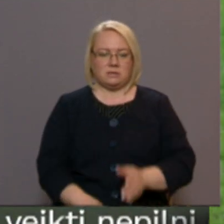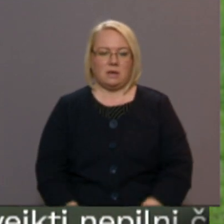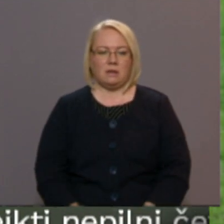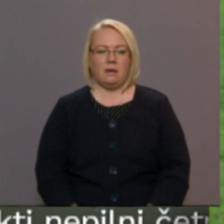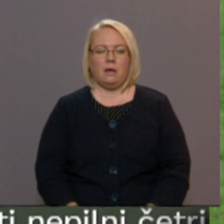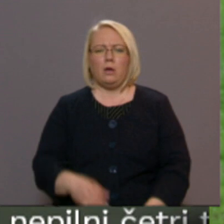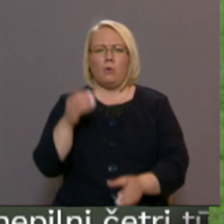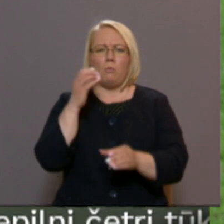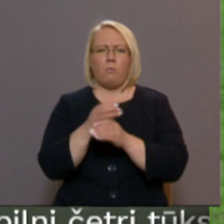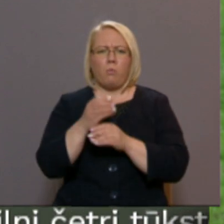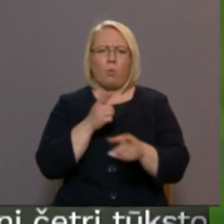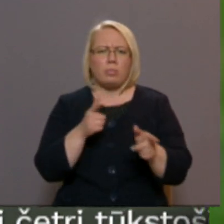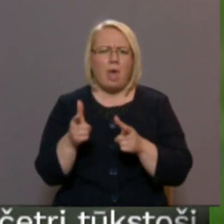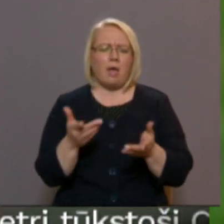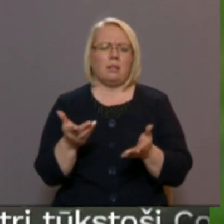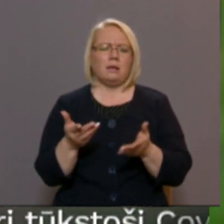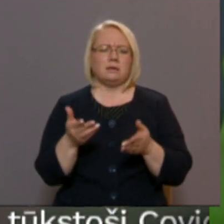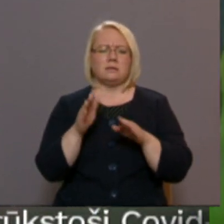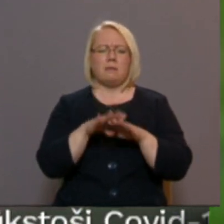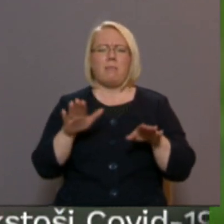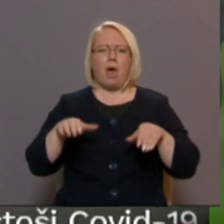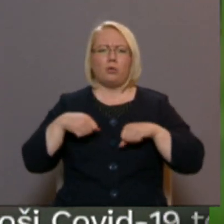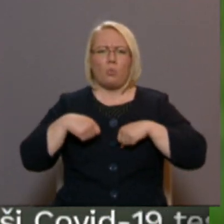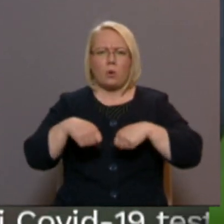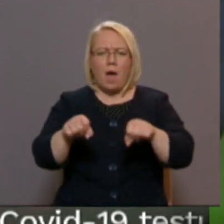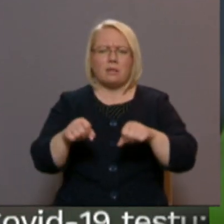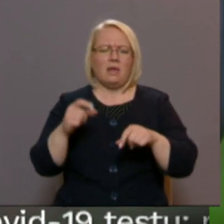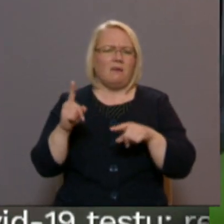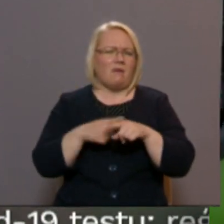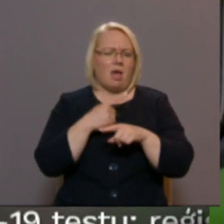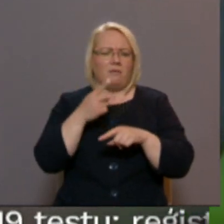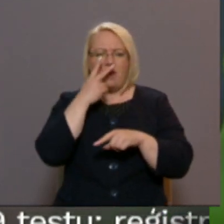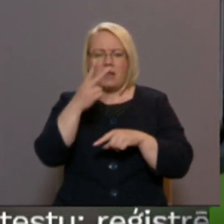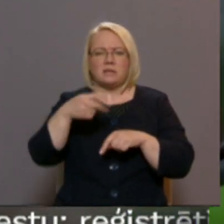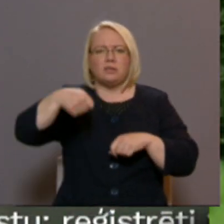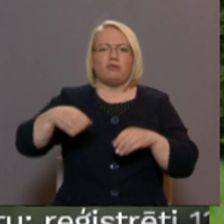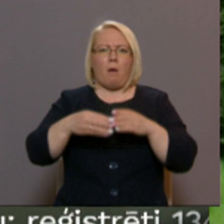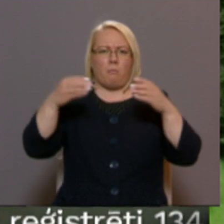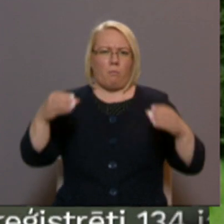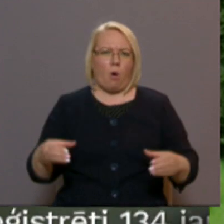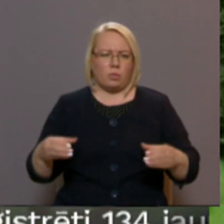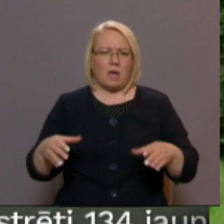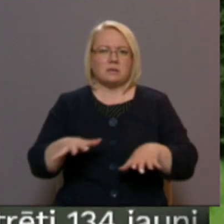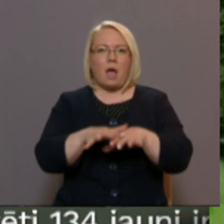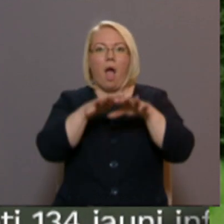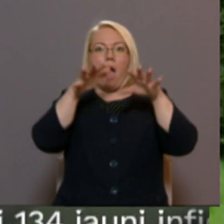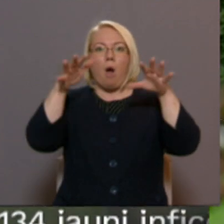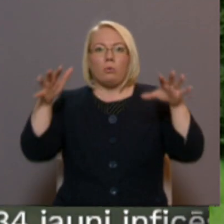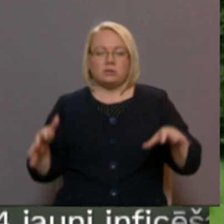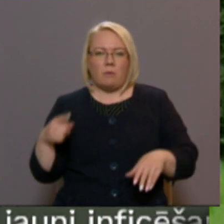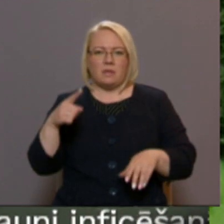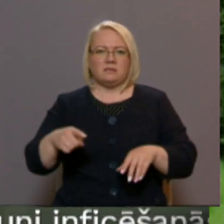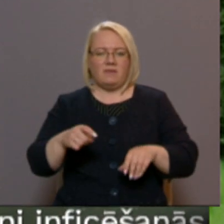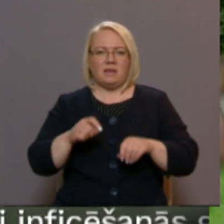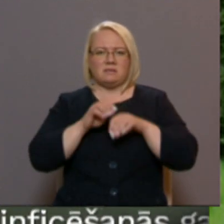Pudeles tur, bērnu rati, kas vēl tur var redzēt, ir čemodāns. Tur ir tādām kaudzēm, un tas viss iet